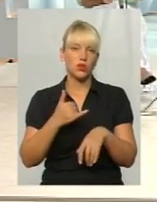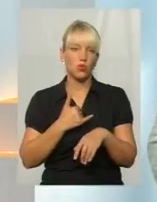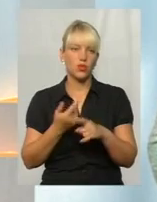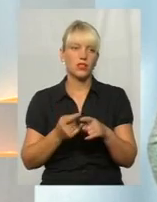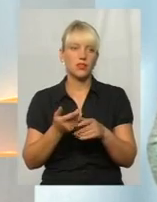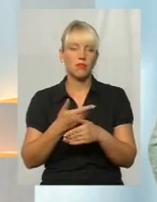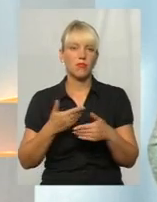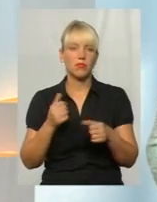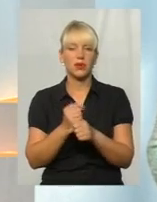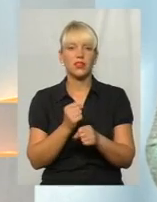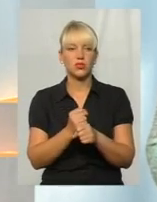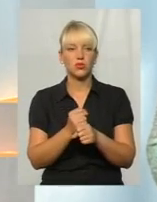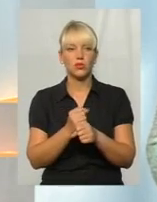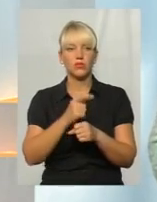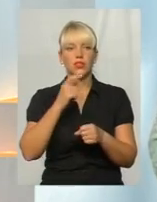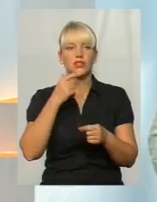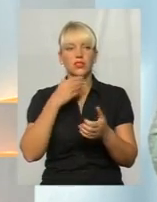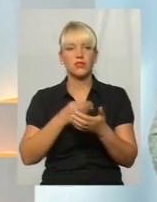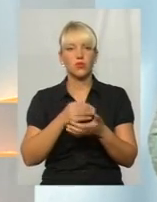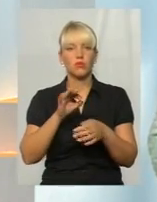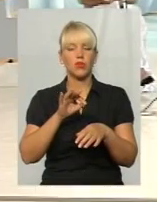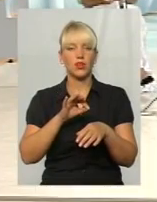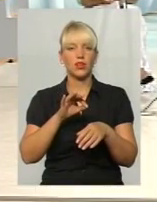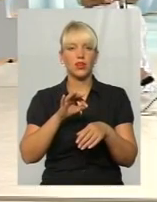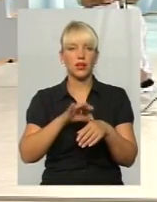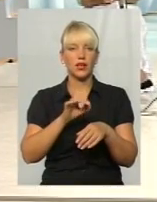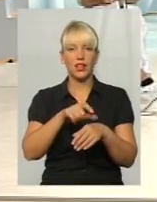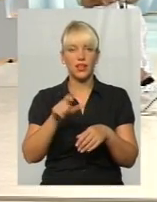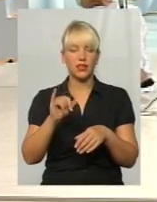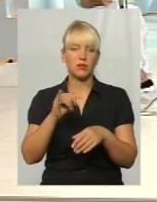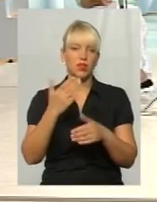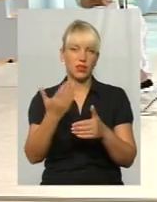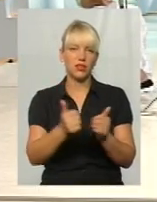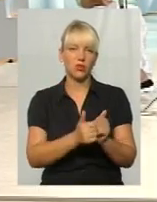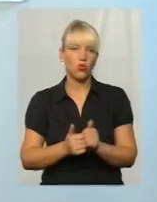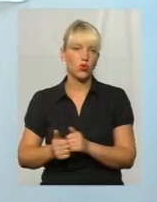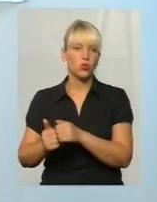працюємо безпоспередньо своїми клієнтами і їх оточенням. Скажіть, будь ласка,